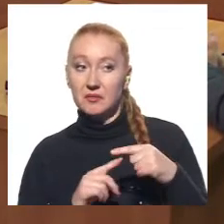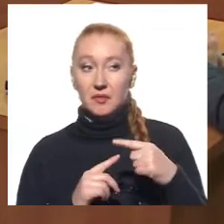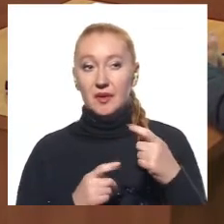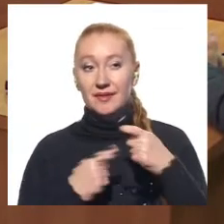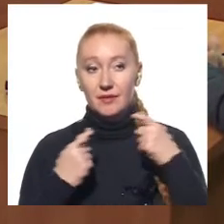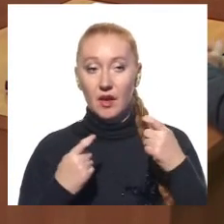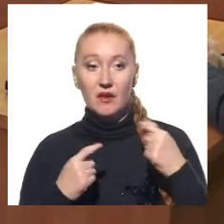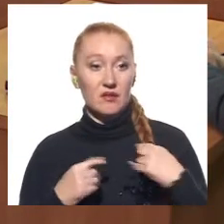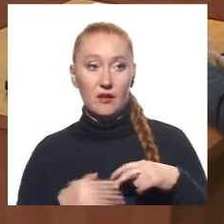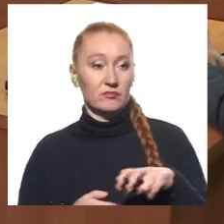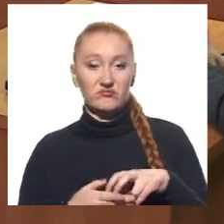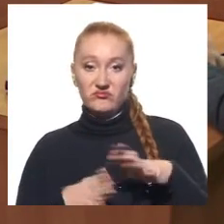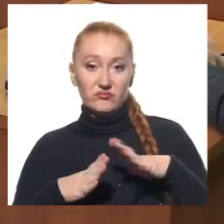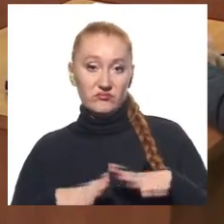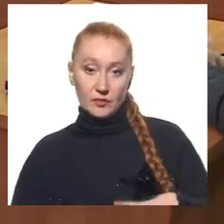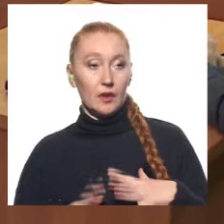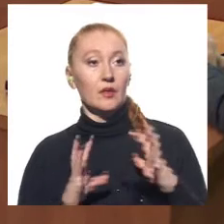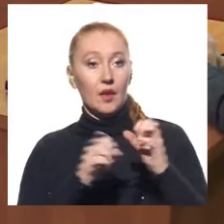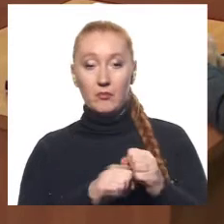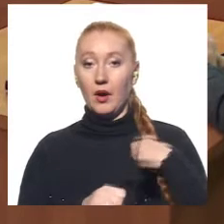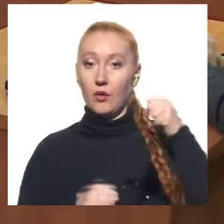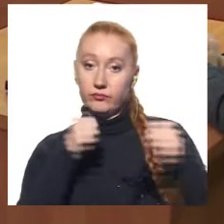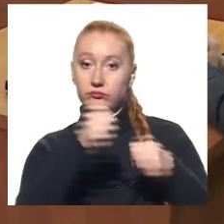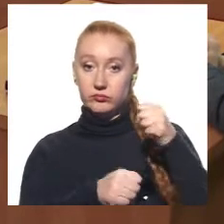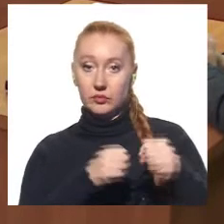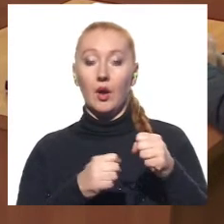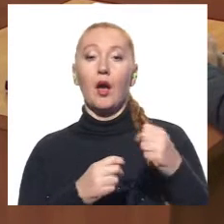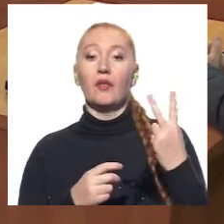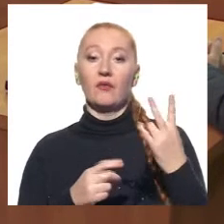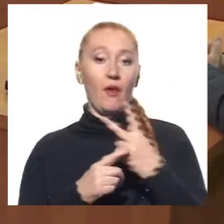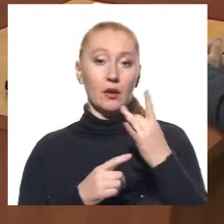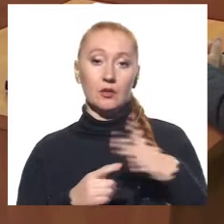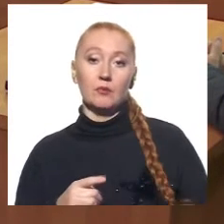напав. Побив її руками і ногами. По декілька ударів кулаком і два удари ногою.